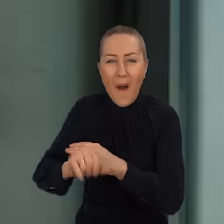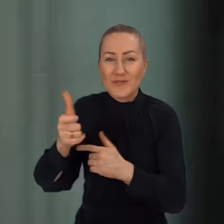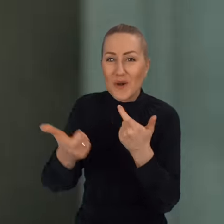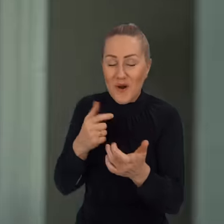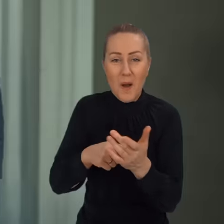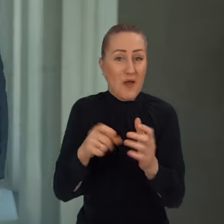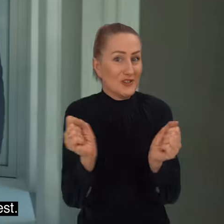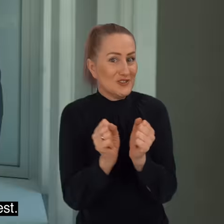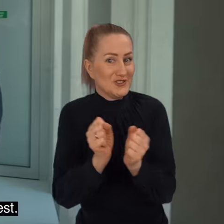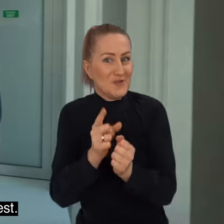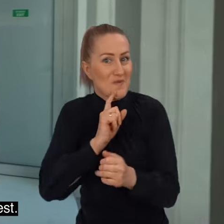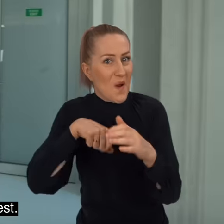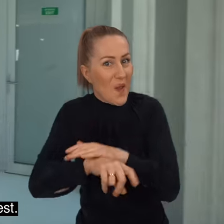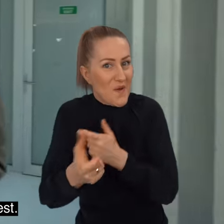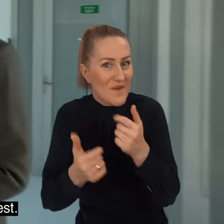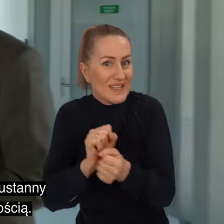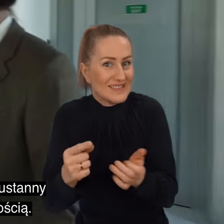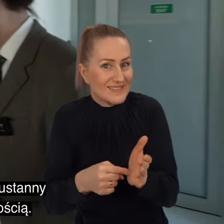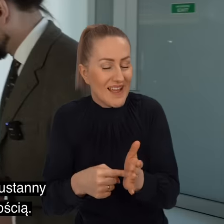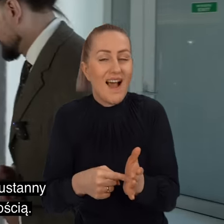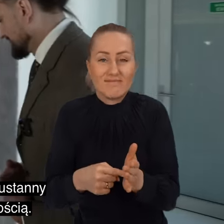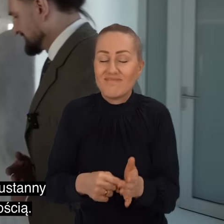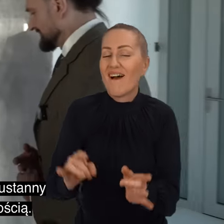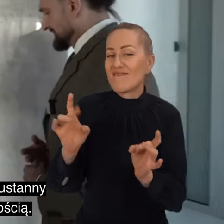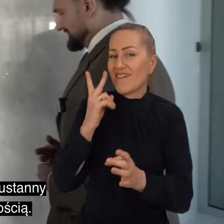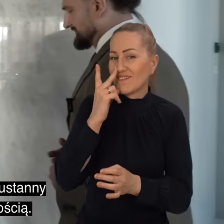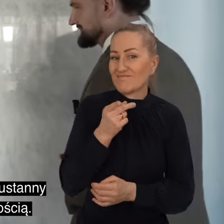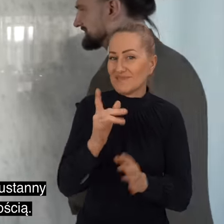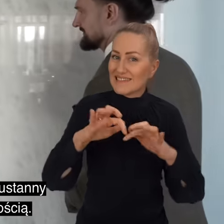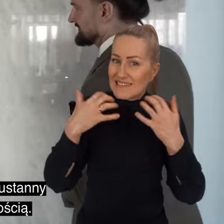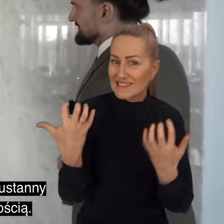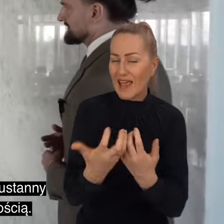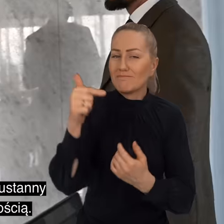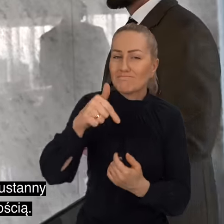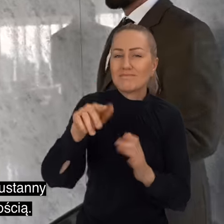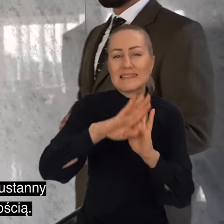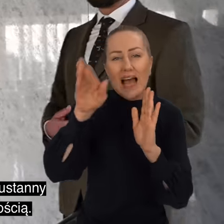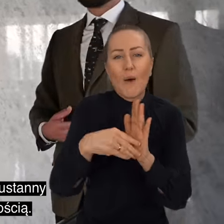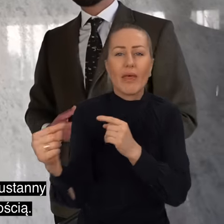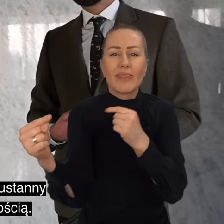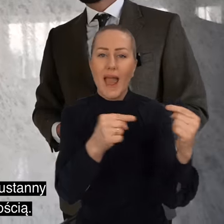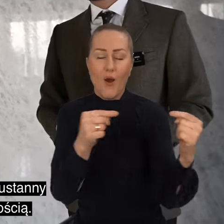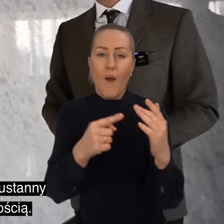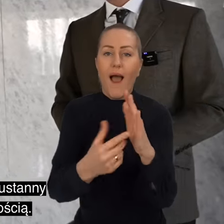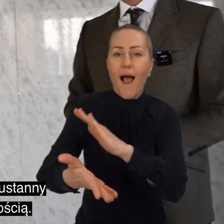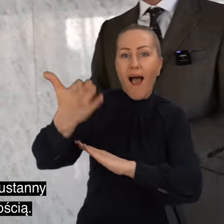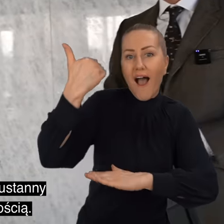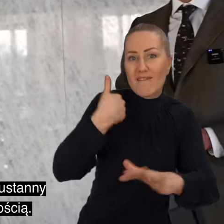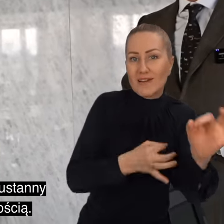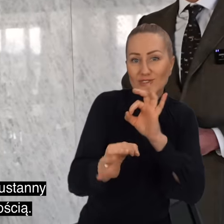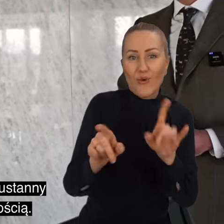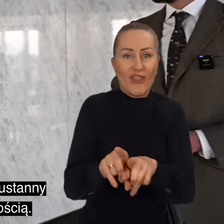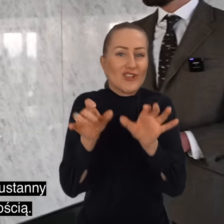Prawana zimowa lodówka. No może to rzeczywiście tak jest. A więc jak widzicie, Sejm to nieustanny dialog historii